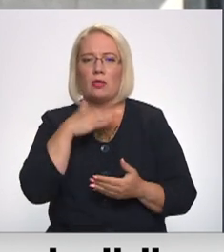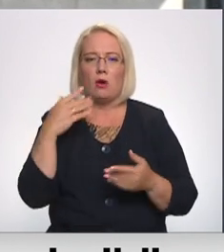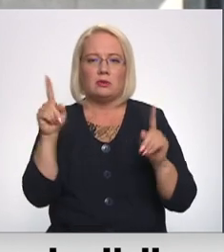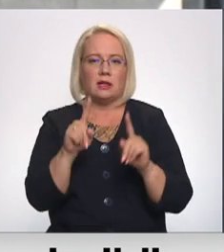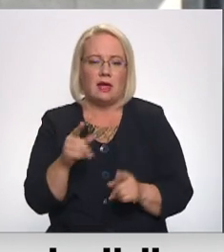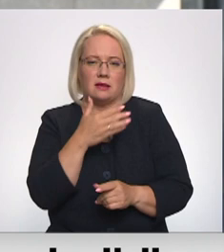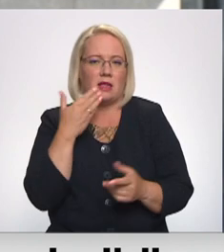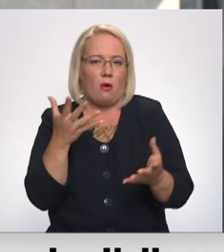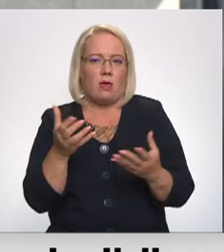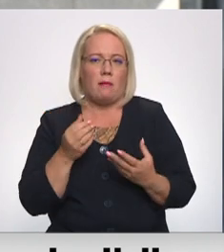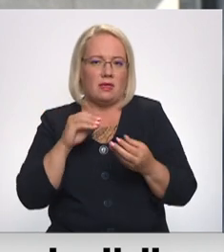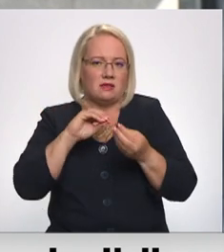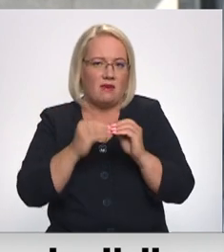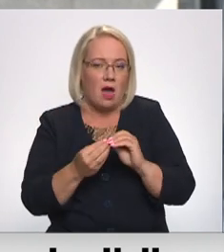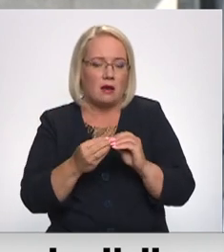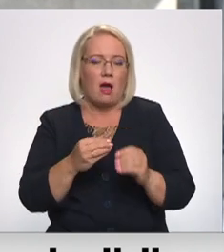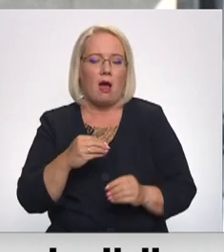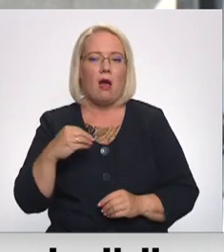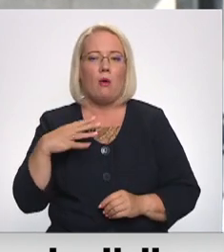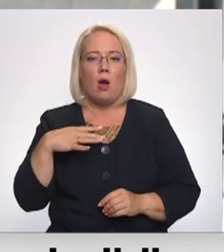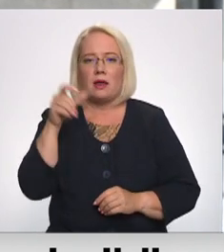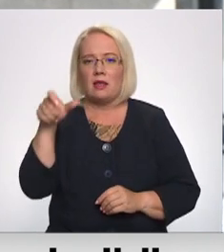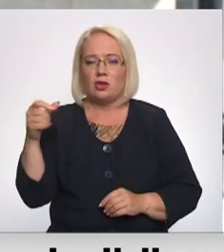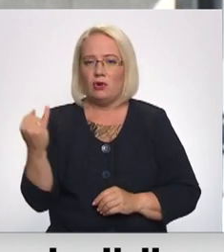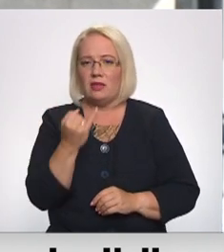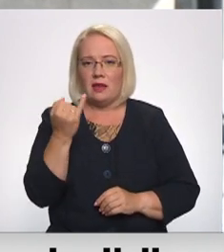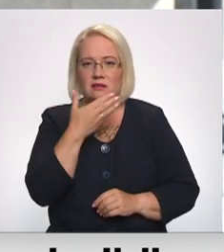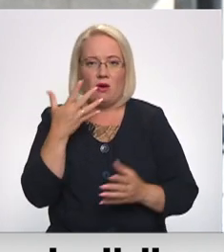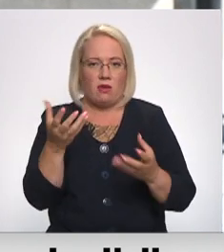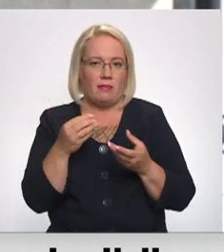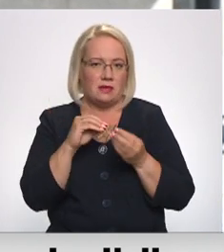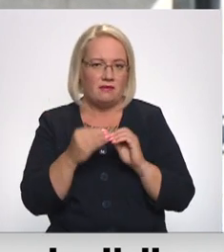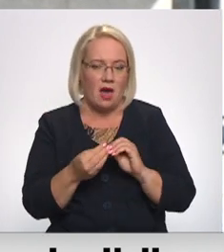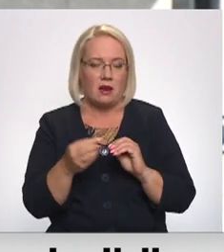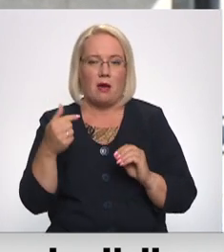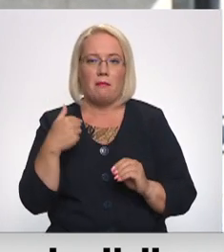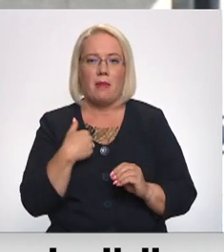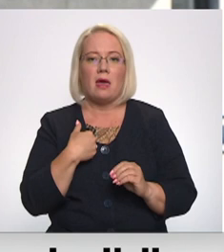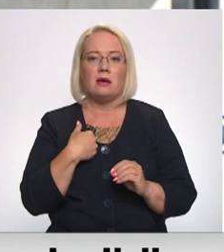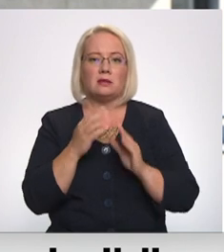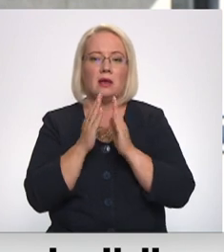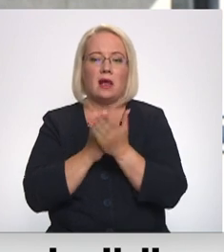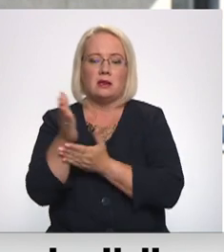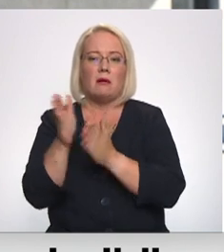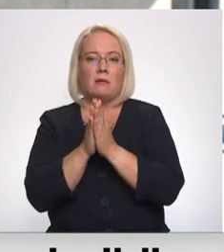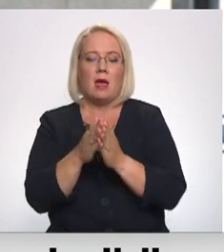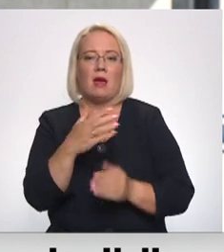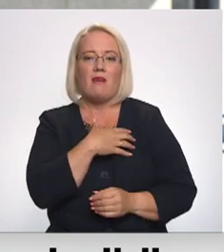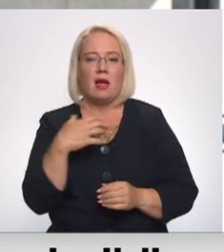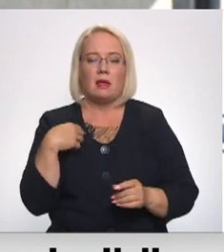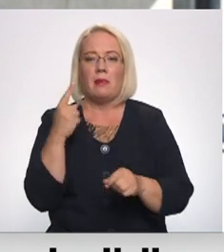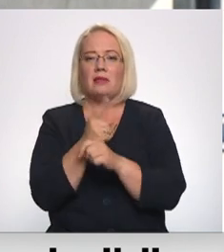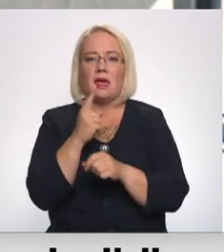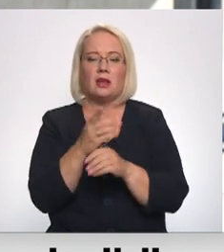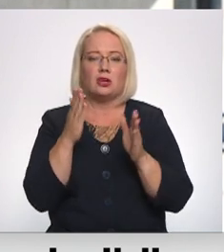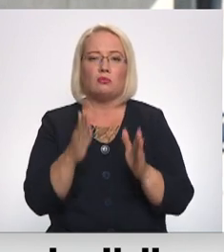logreniešu intereses. Tad mēs lūdzam pēc valdības, jo nedīgs būt tā, ka